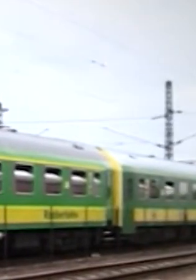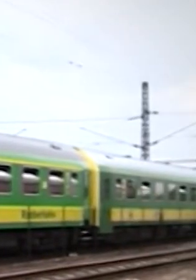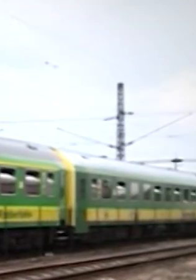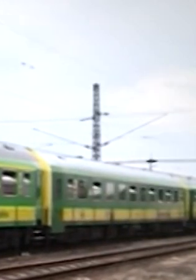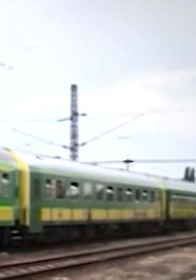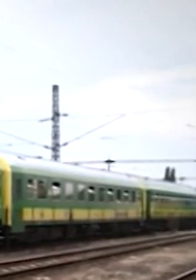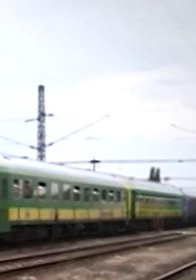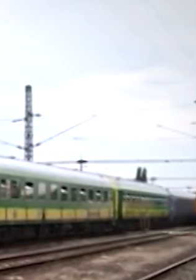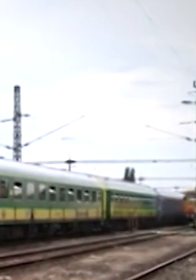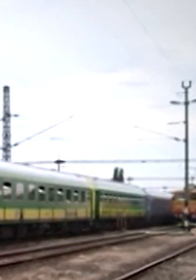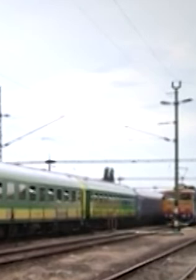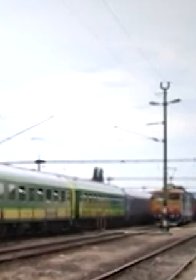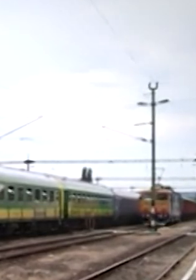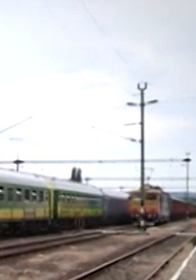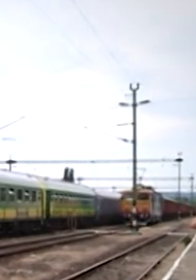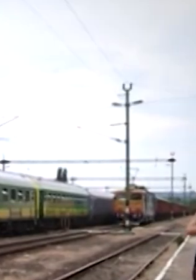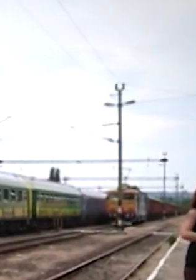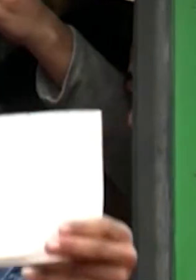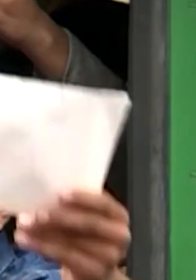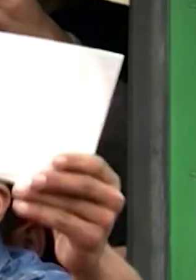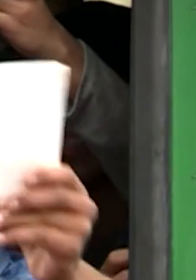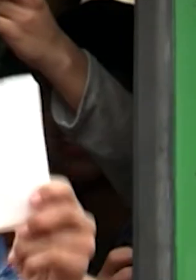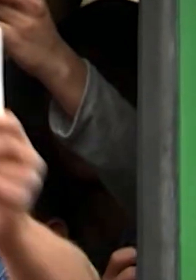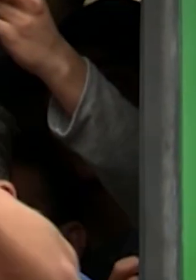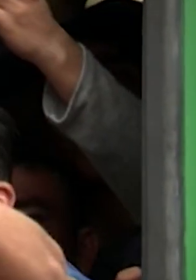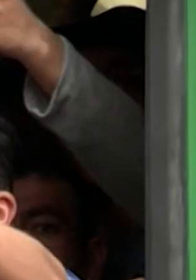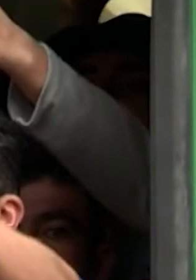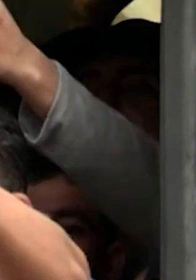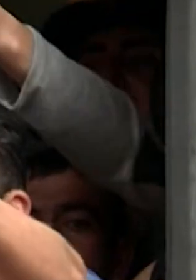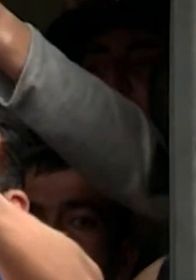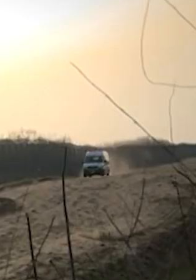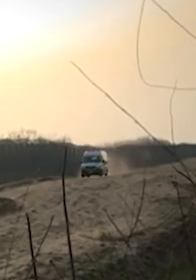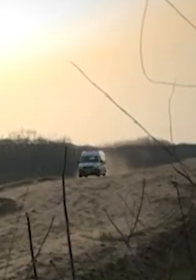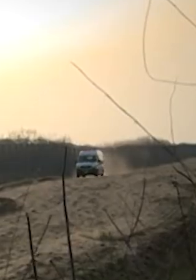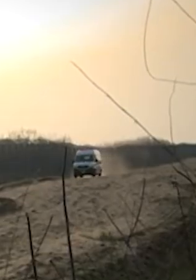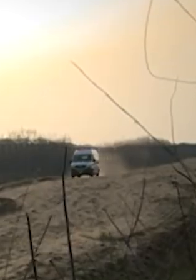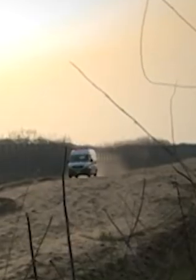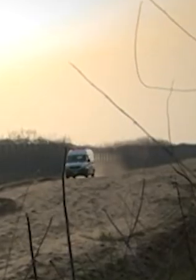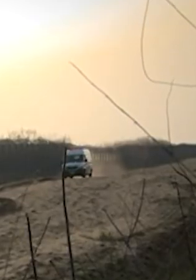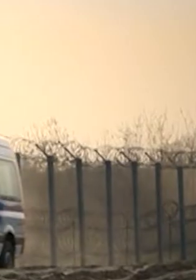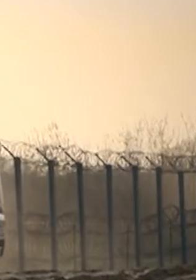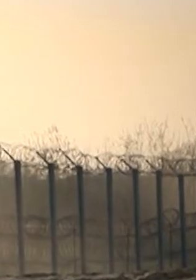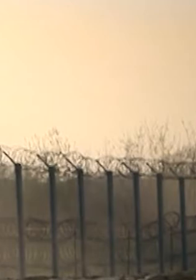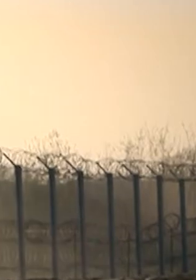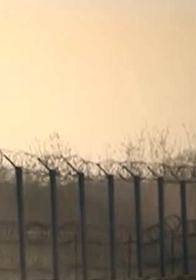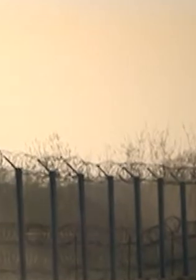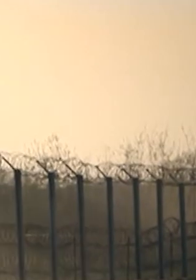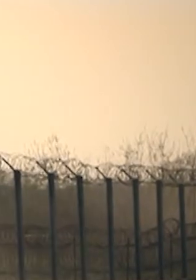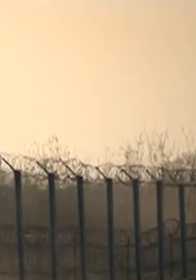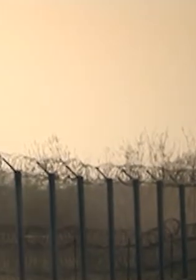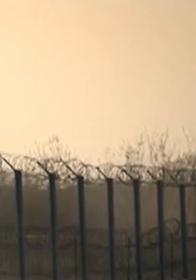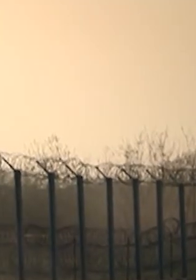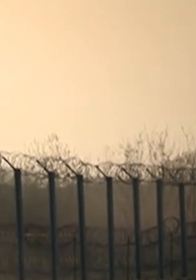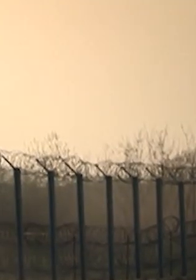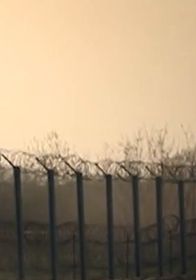belügyminisztérium keretében határvadász egységek jönnek létre, összesen nagyjából 4 ezer határvadász lesz, ebből első körben